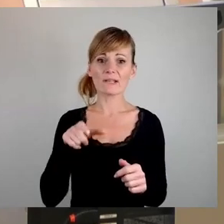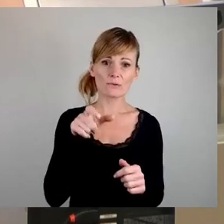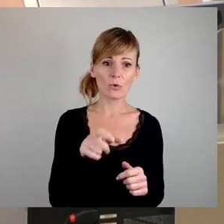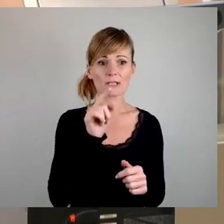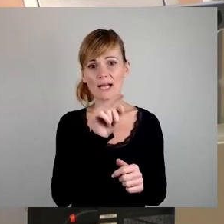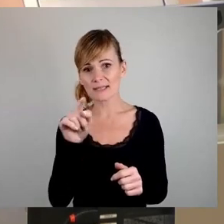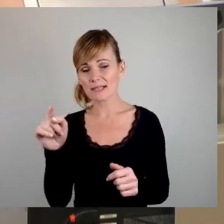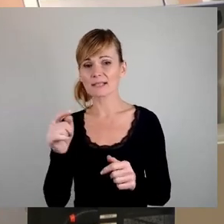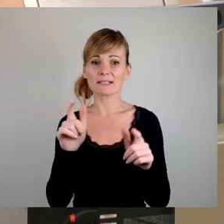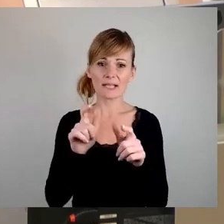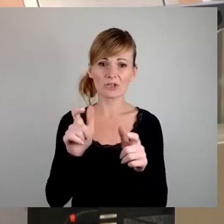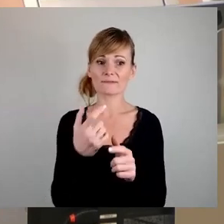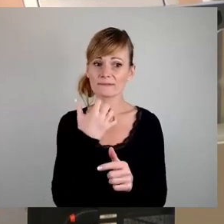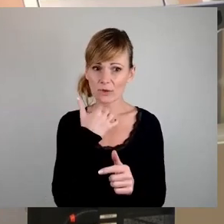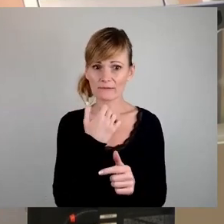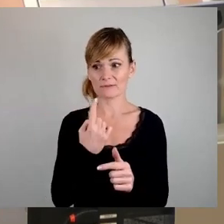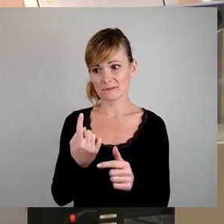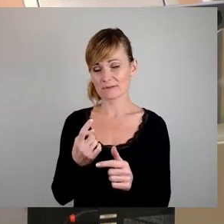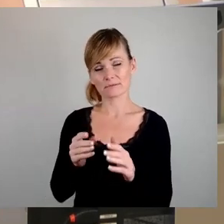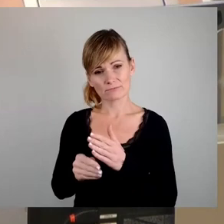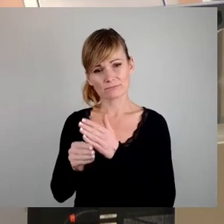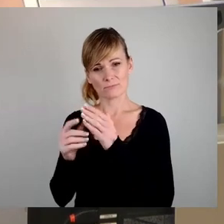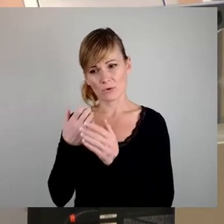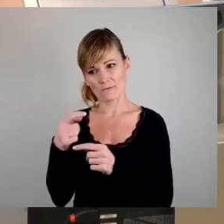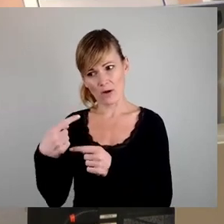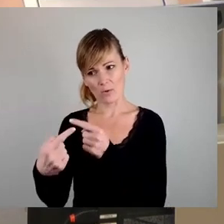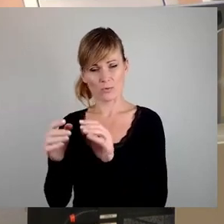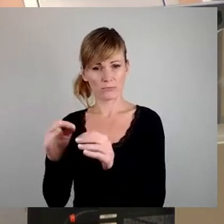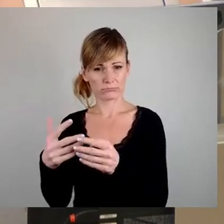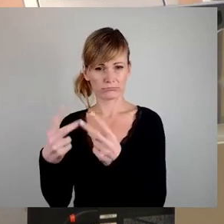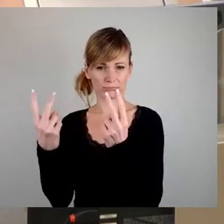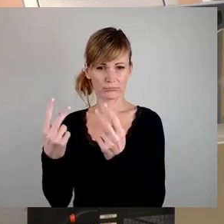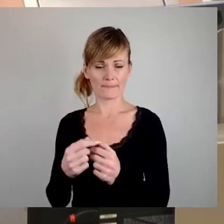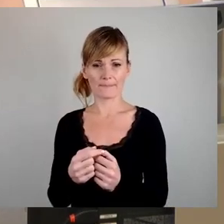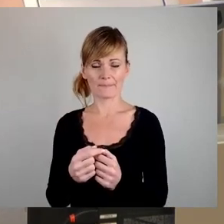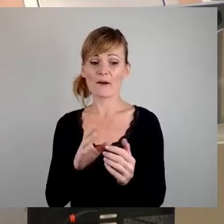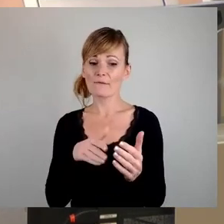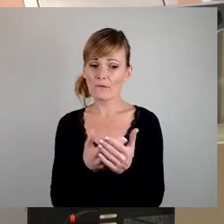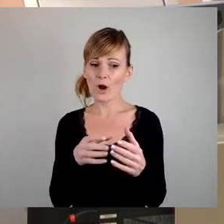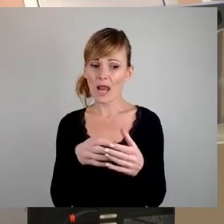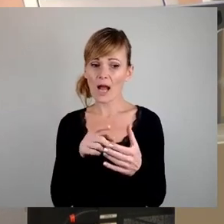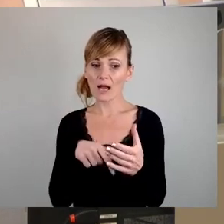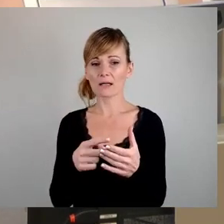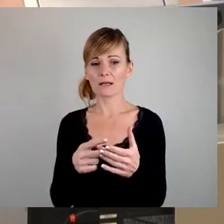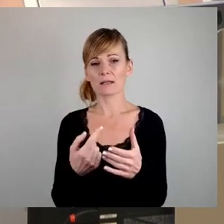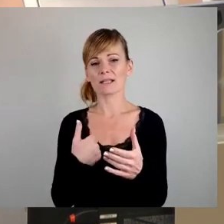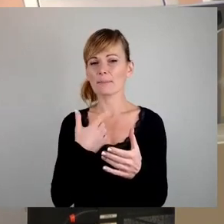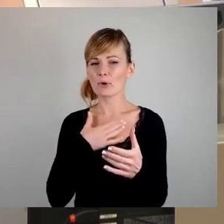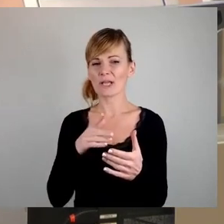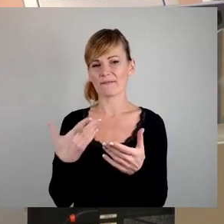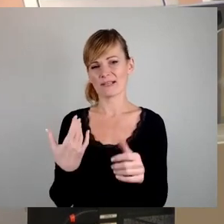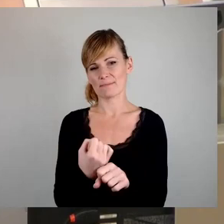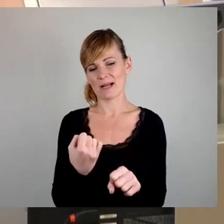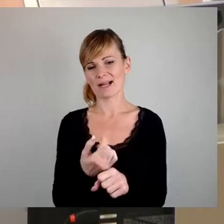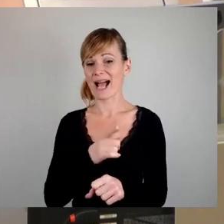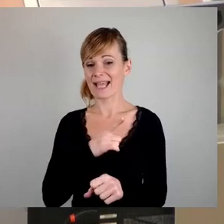im Zusammenhang mit dieser Vorlage etwas machen, bevor ich ja nicht gerade bekannt bin und auch keine Kernkompetenz habe,